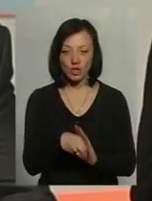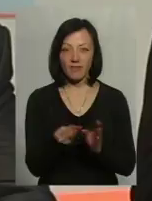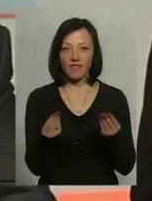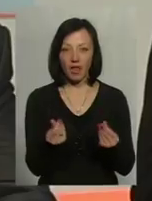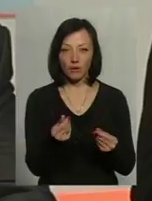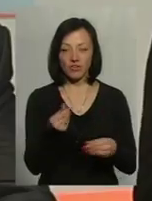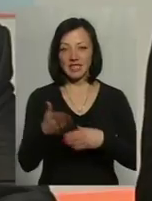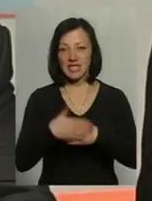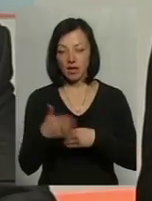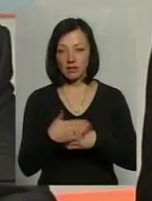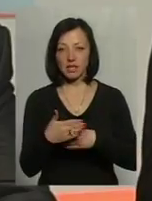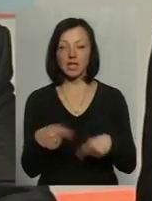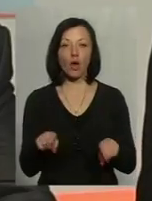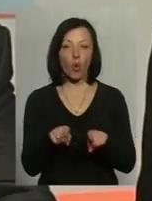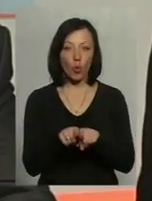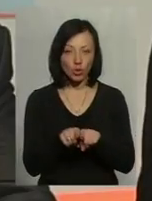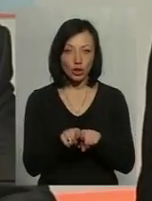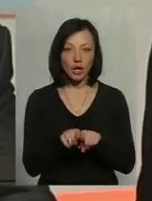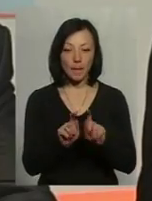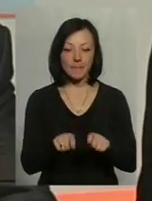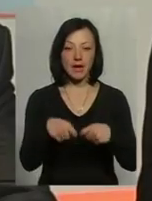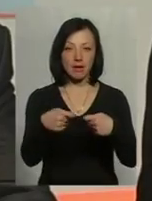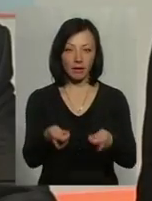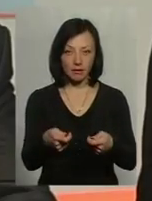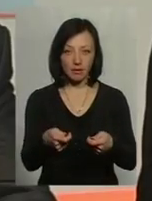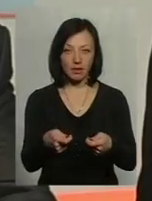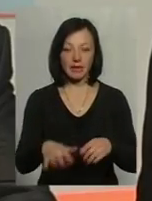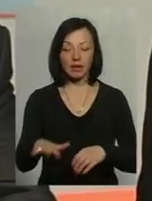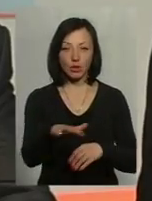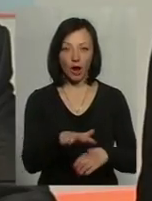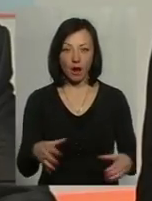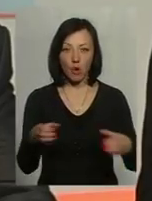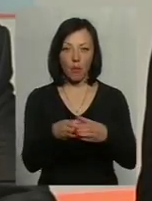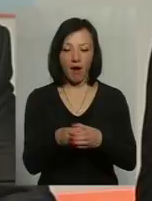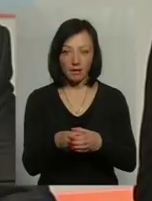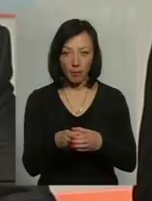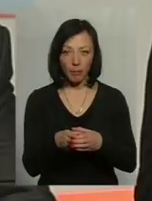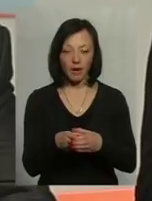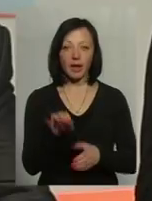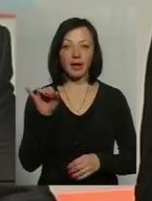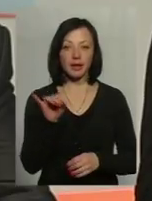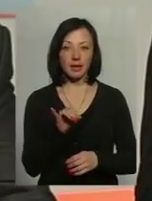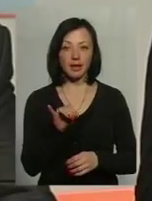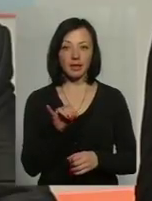фінансових санкцій, також передані і об'єднаним територіальним громадам, і